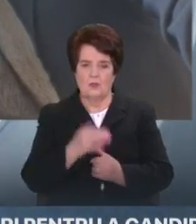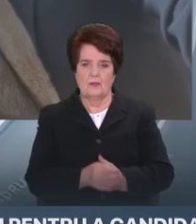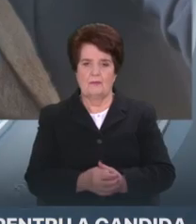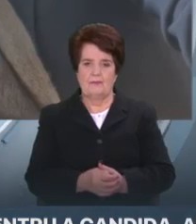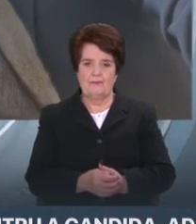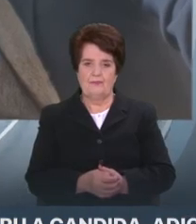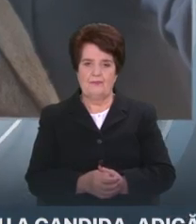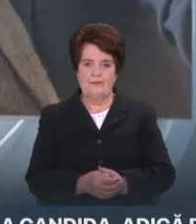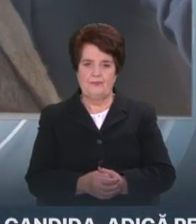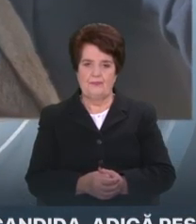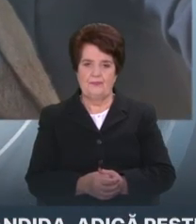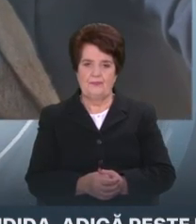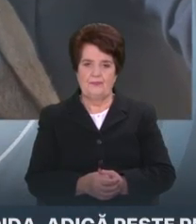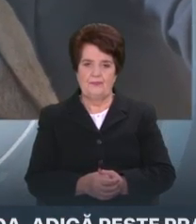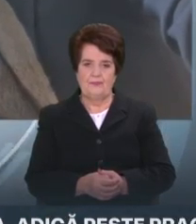să aveți! Să vă mulțumesc